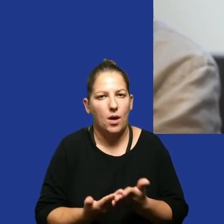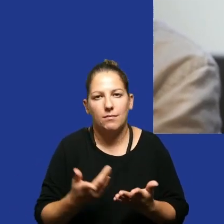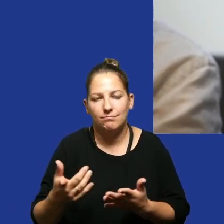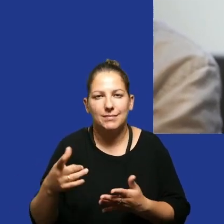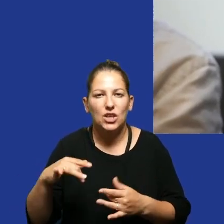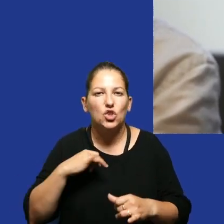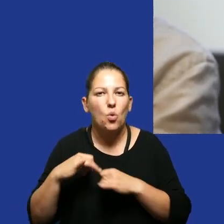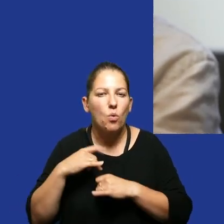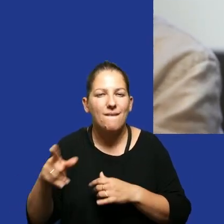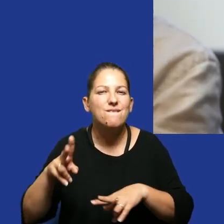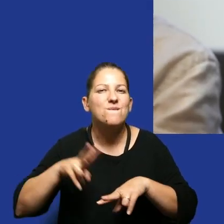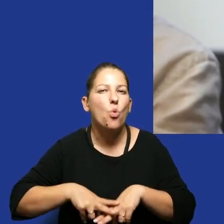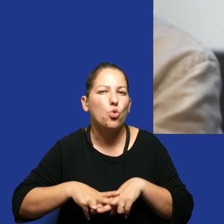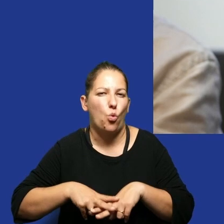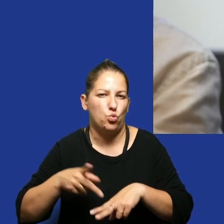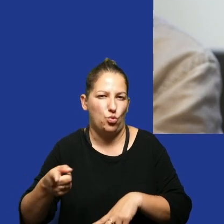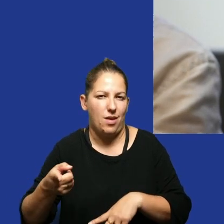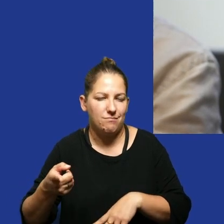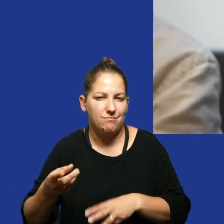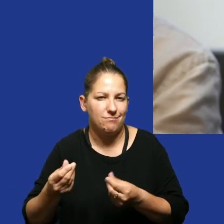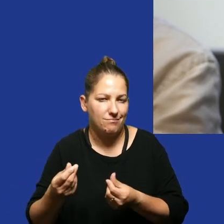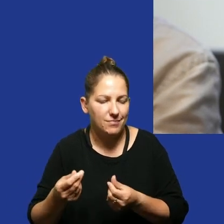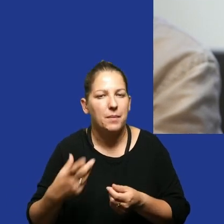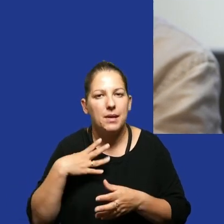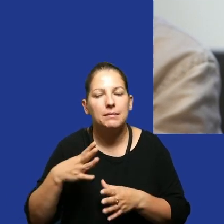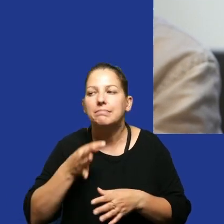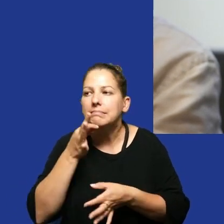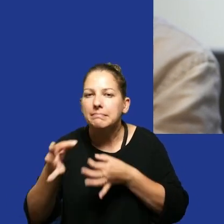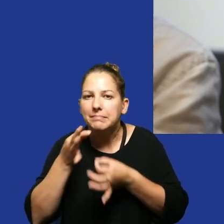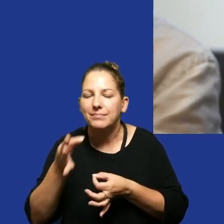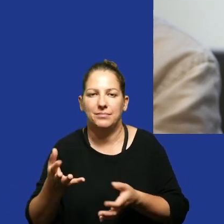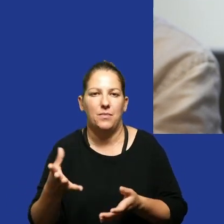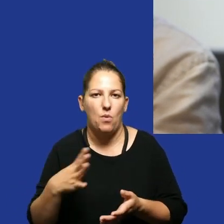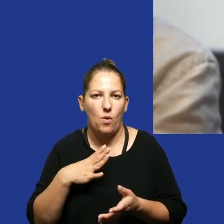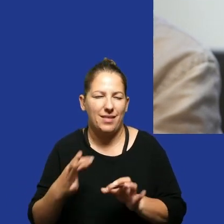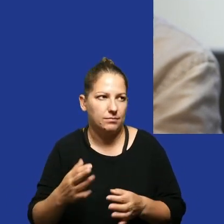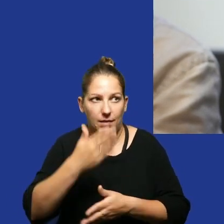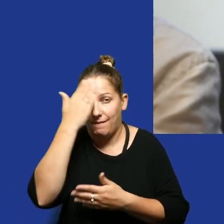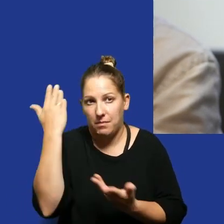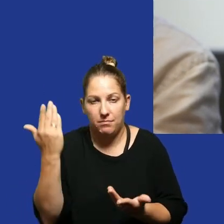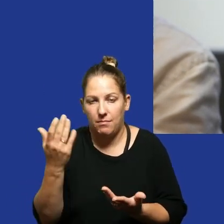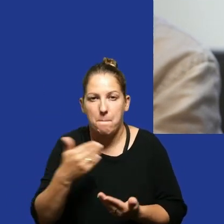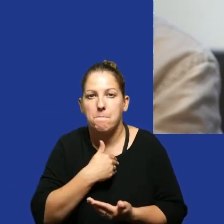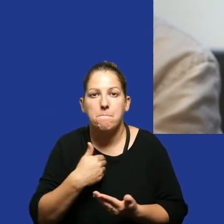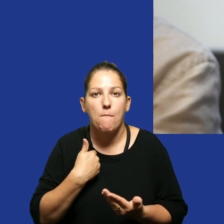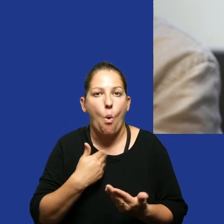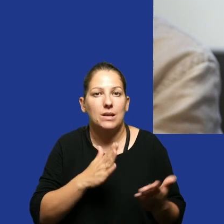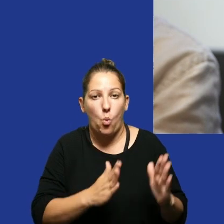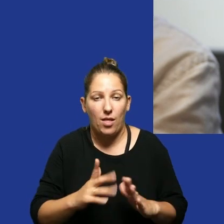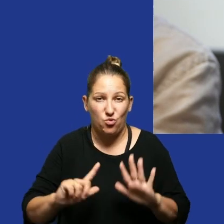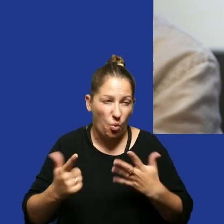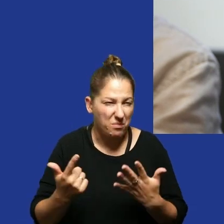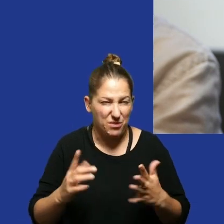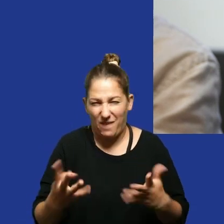rządowych funduszy i my też zwracaliśmy się z pytaniami, teraz już nie wiem, który jest ten Polski Ład, szczerze mówiąc, siódmy,